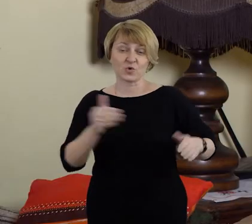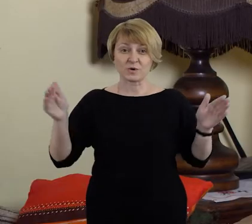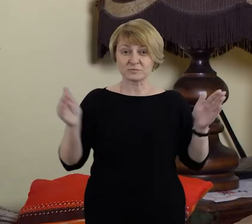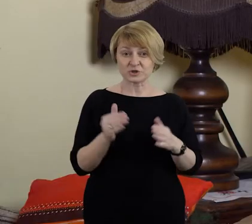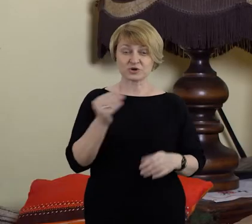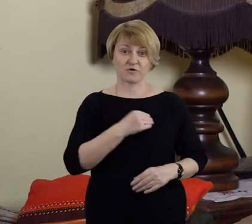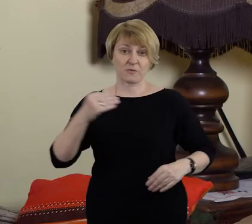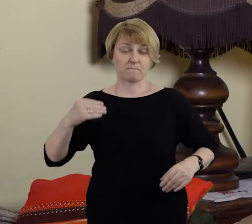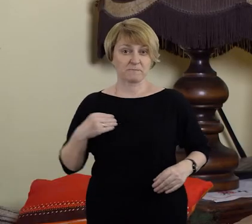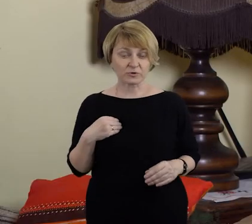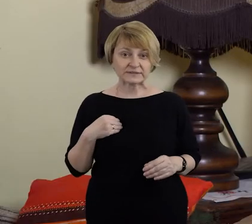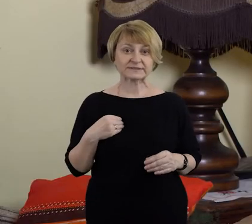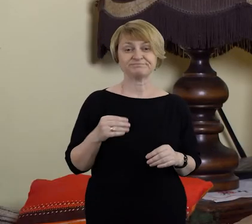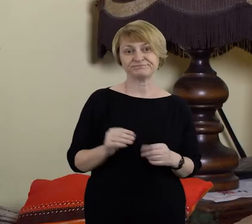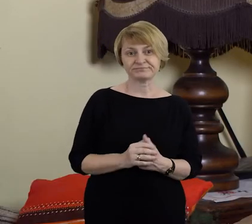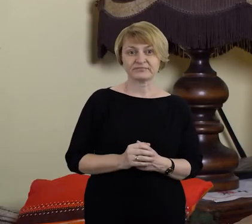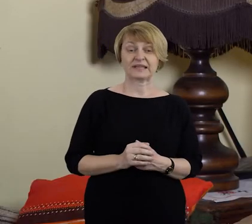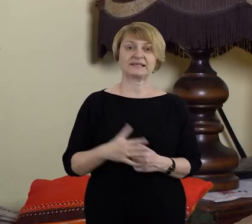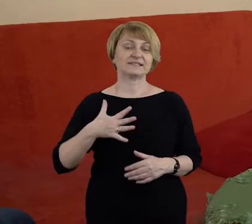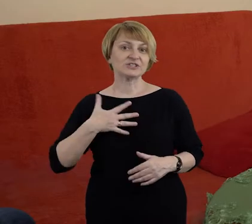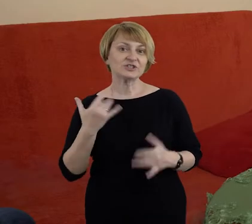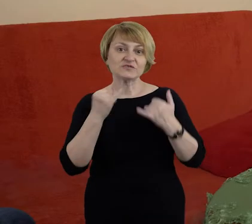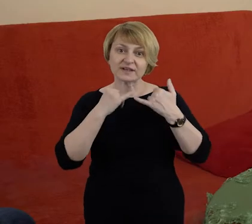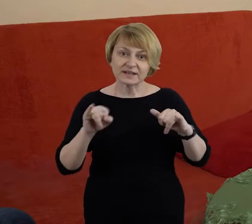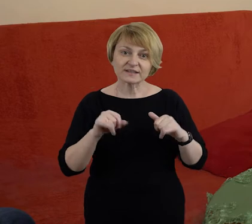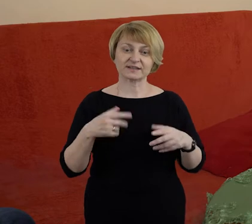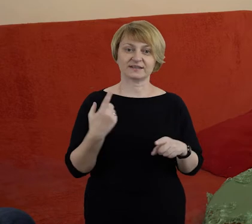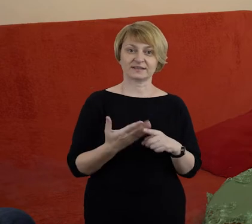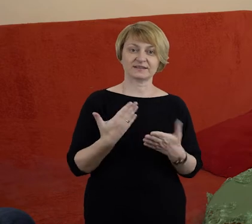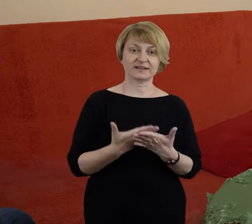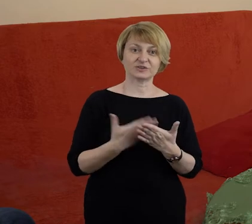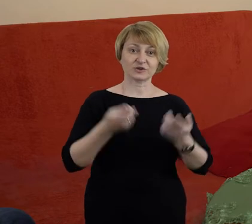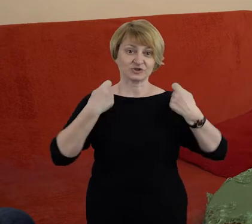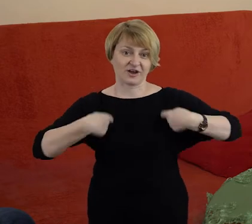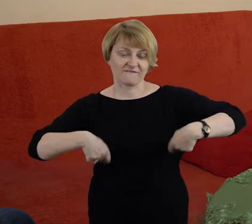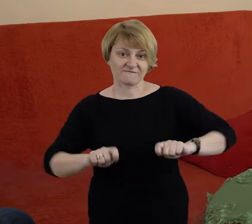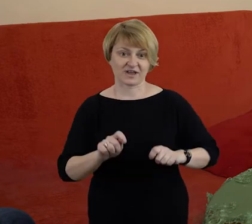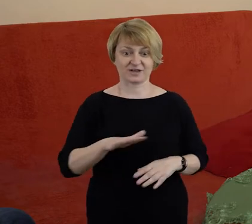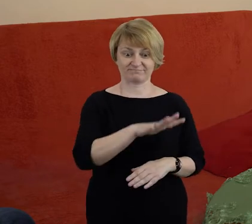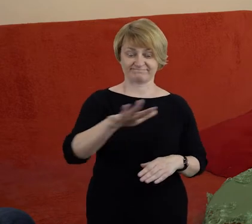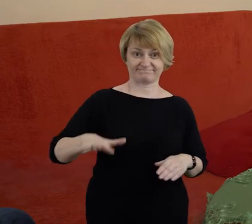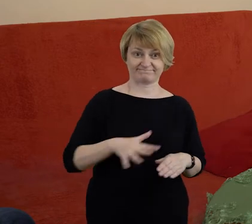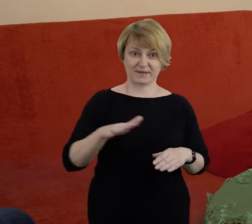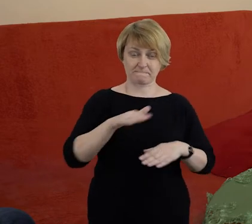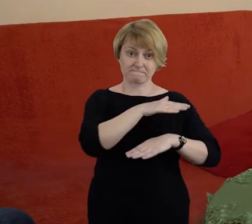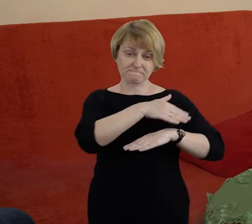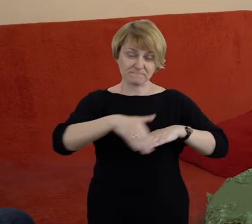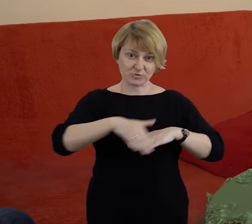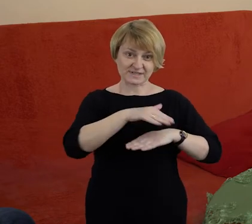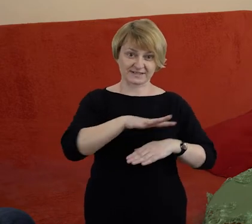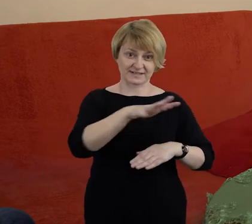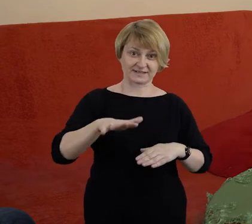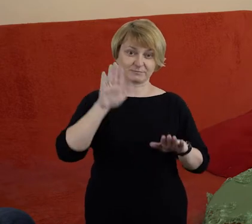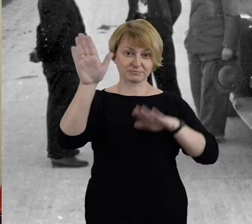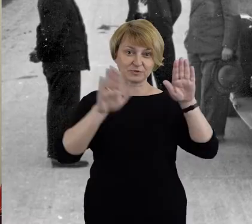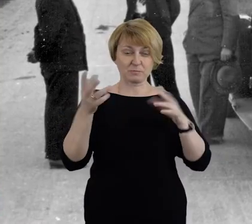Mniejszościowa Polska. To jest o tyle ewenement, że Grabina leżała poza terenem plebiscytowym. Te szkoły powstawały jak